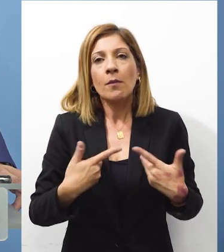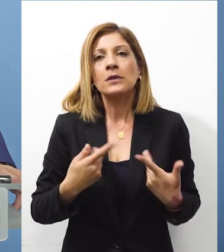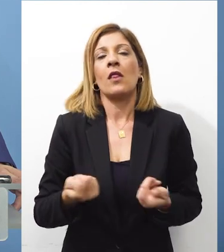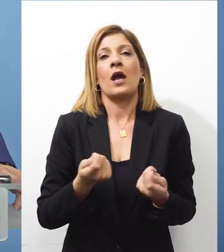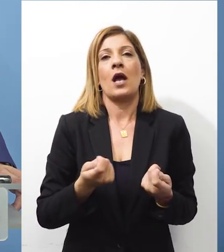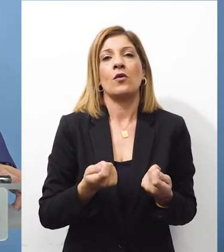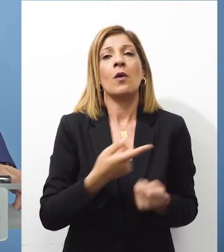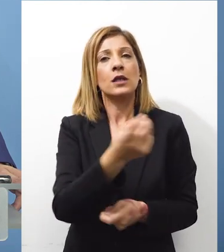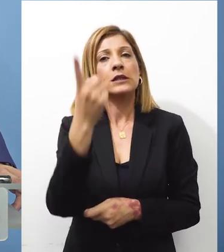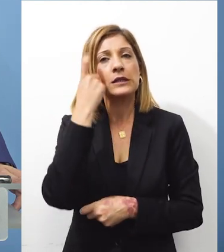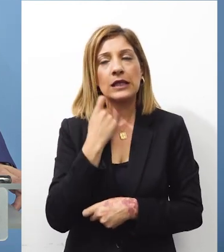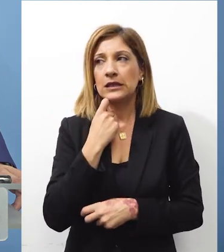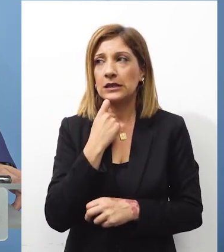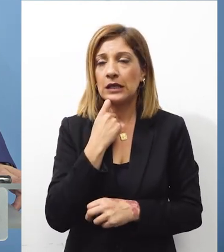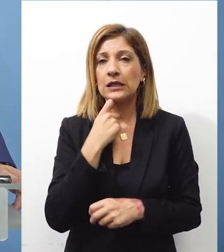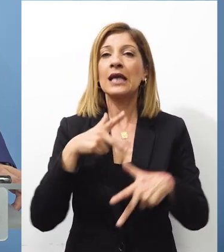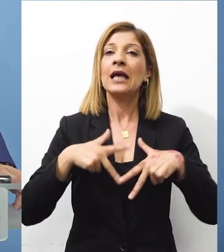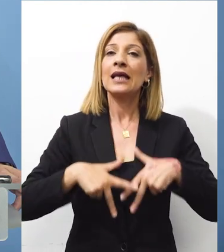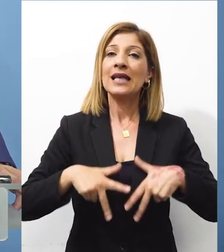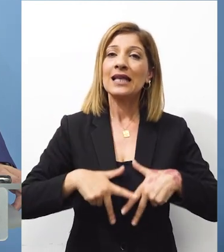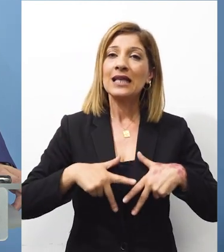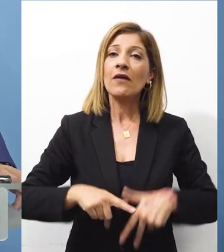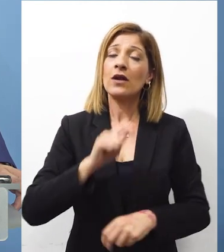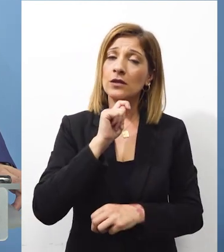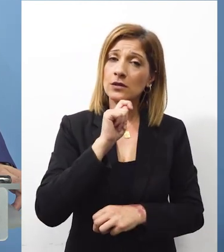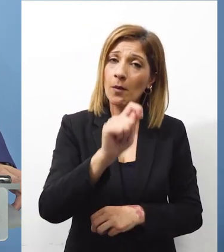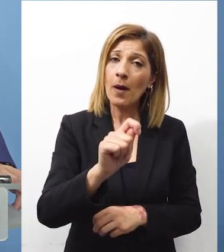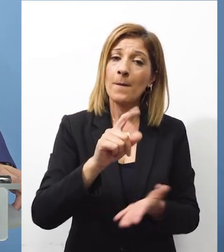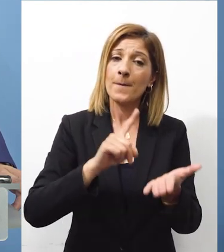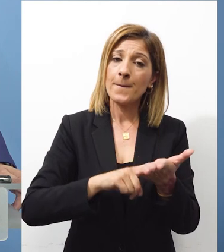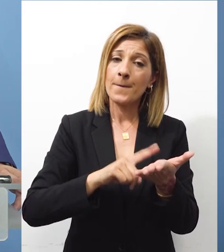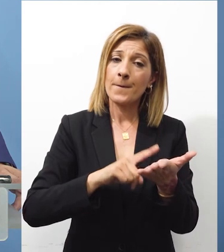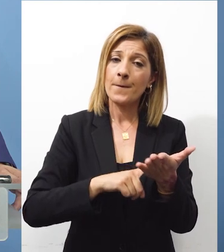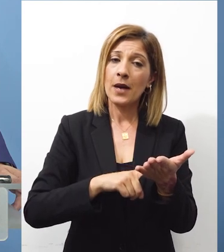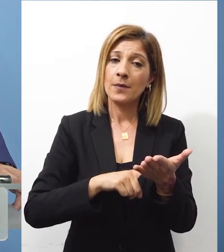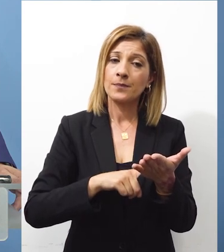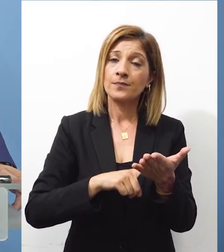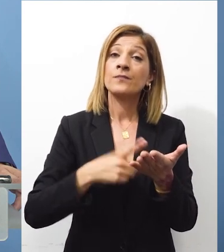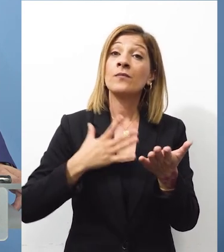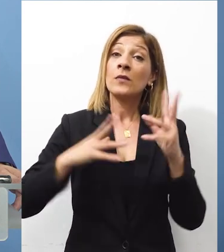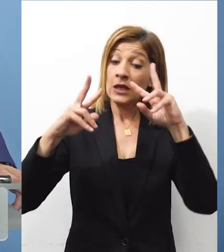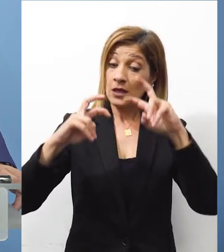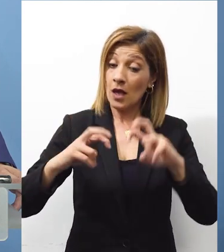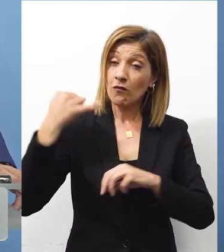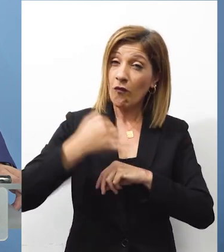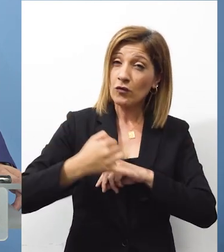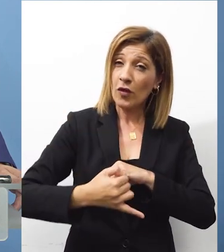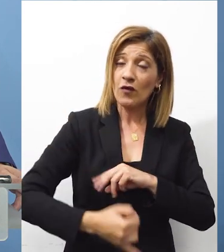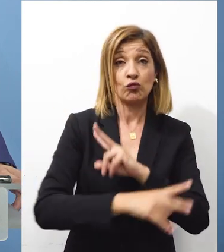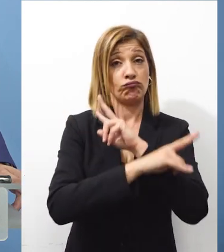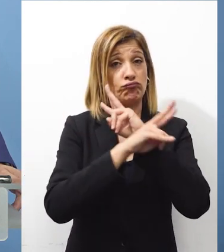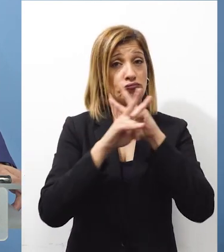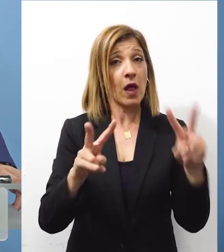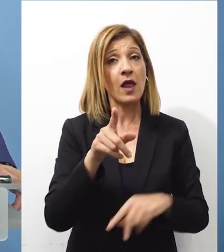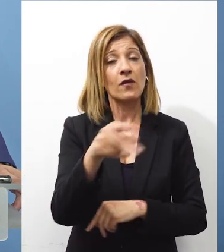ληφθεί Να είστε βέβαιοι ότι ως κυβέρνηση Έχουμε πει επανειλημμένα ότι θα πρέπει Και να διαρευνηθεί πλήρως Για ποιο λόγο και